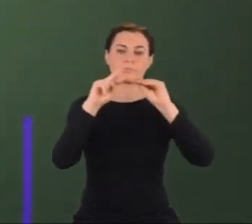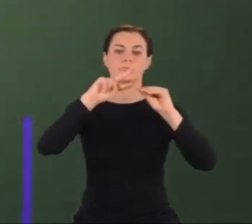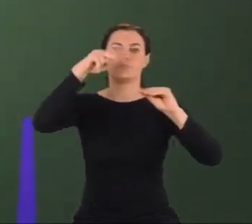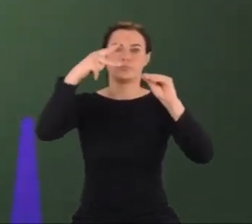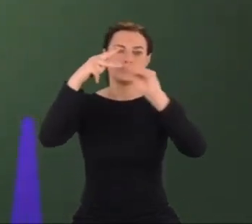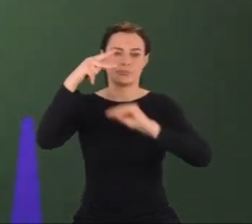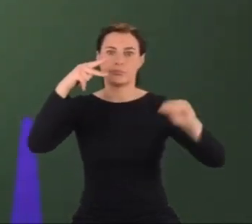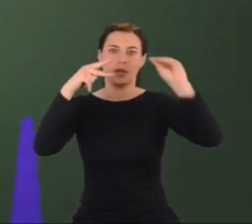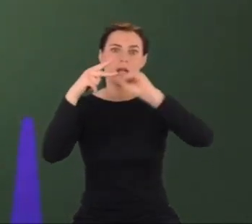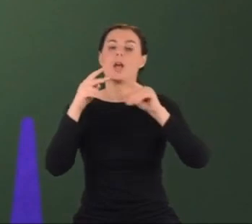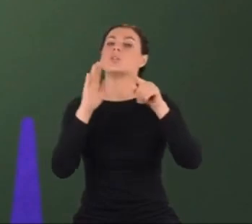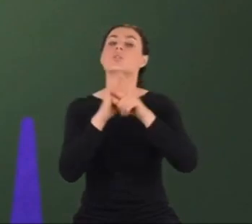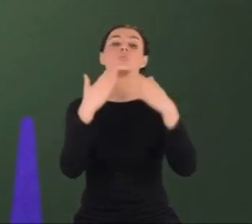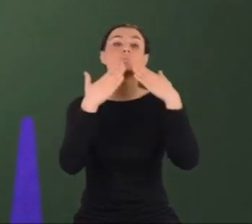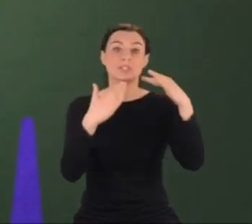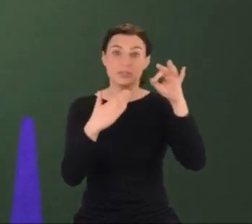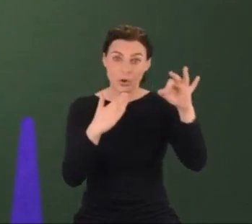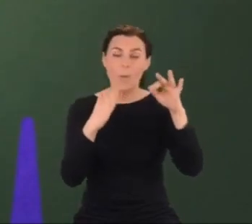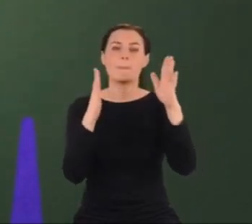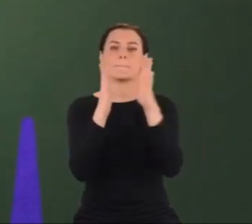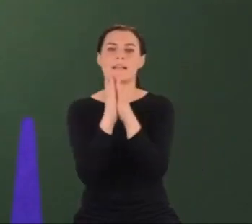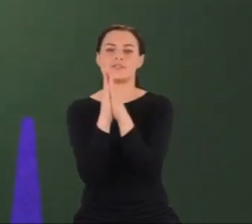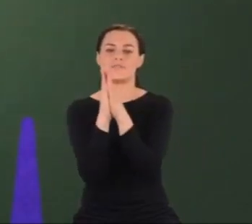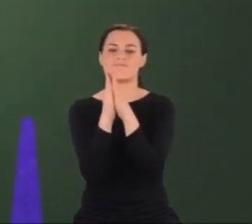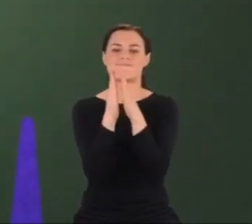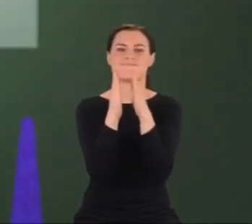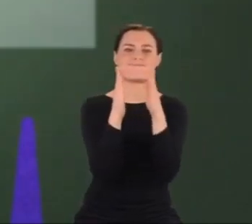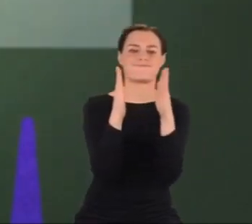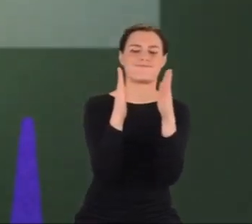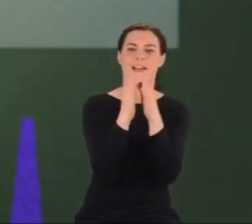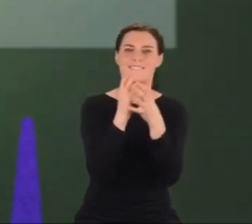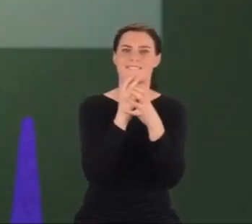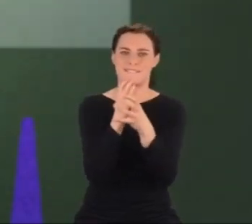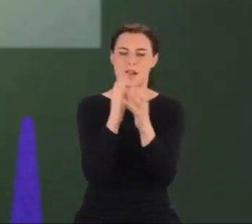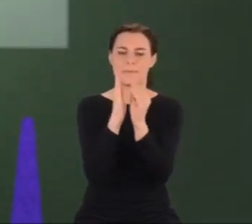jego wpływem owe linie będą się rozszerzać.